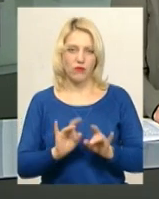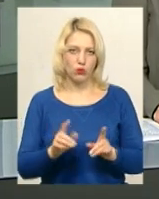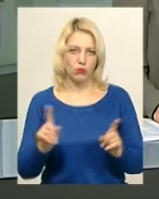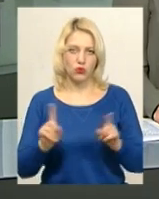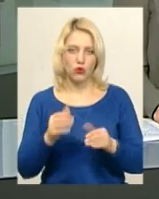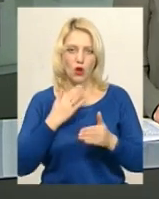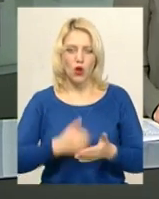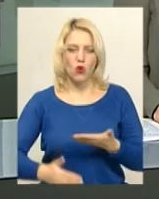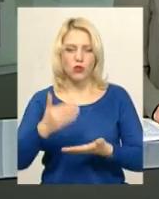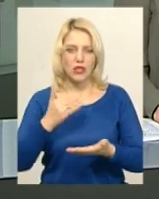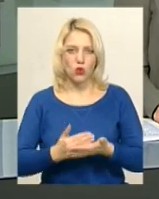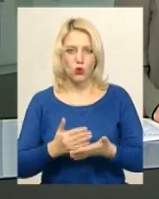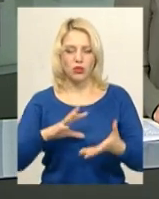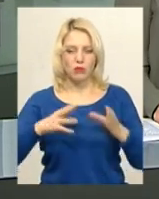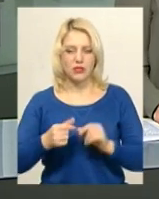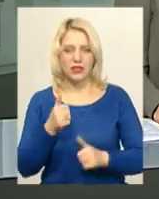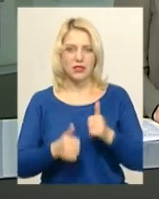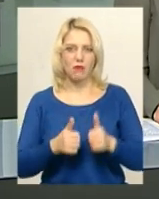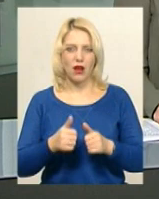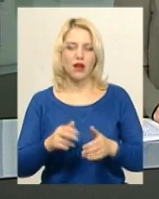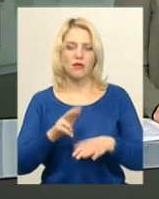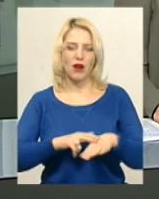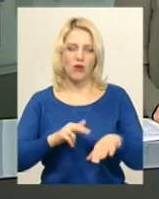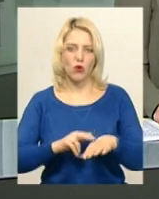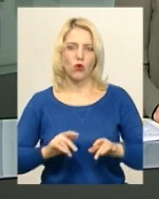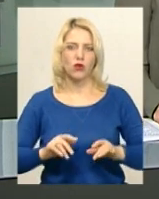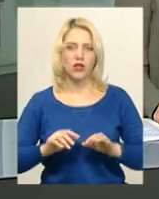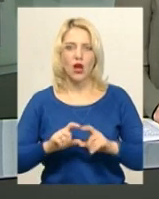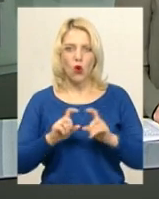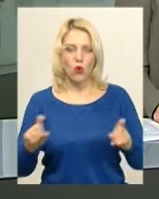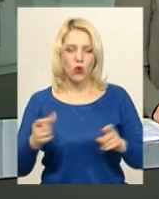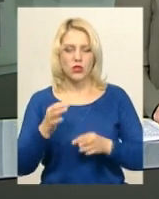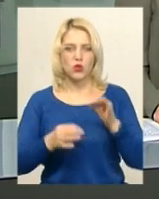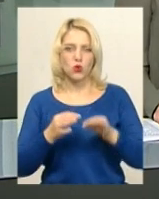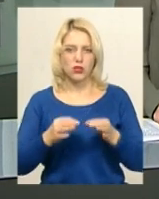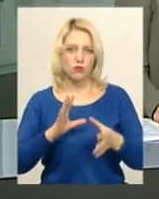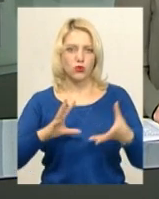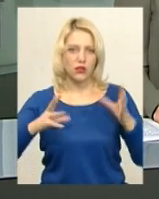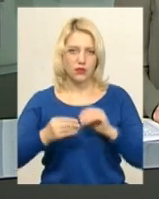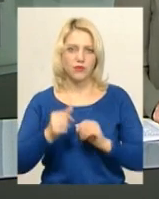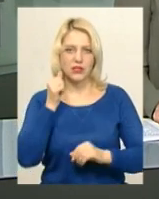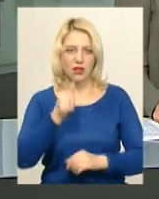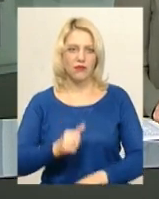остаточні підсумки змагань правоохоронних органів та рятувальних служб суддівська колегія підіб'є завтра.